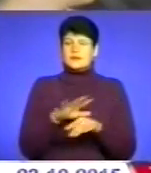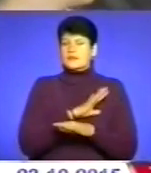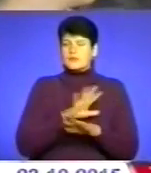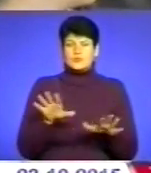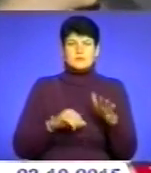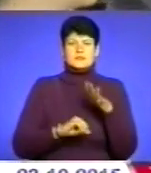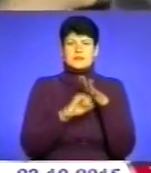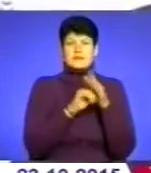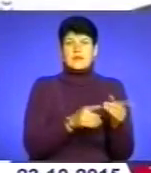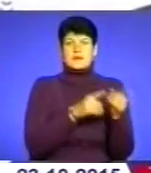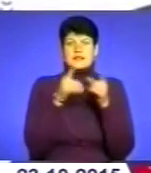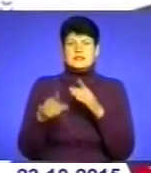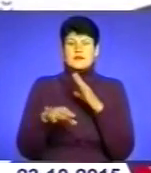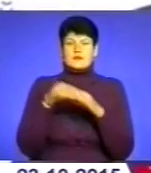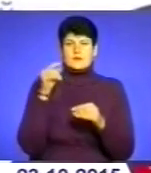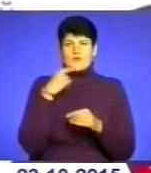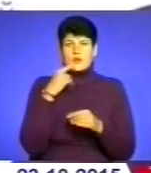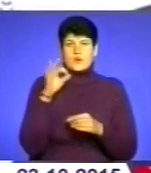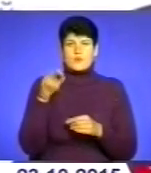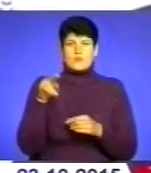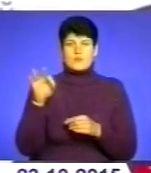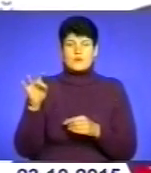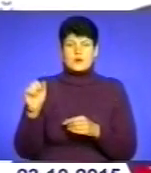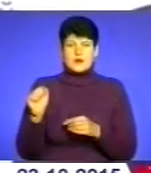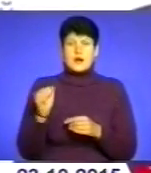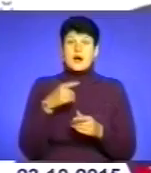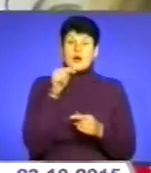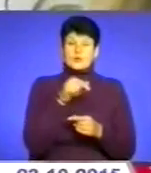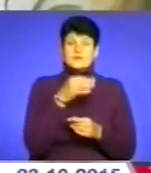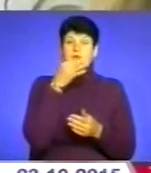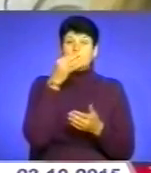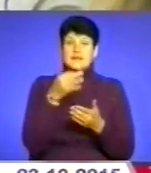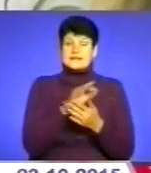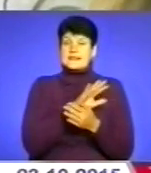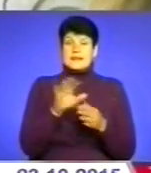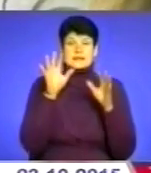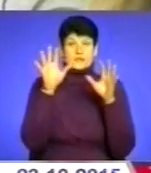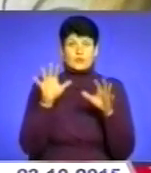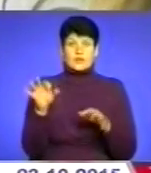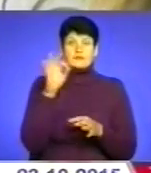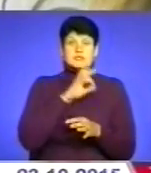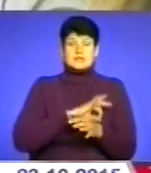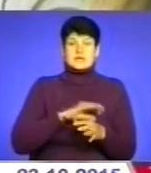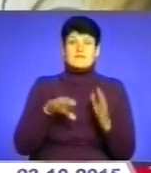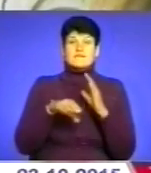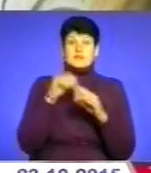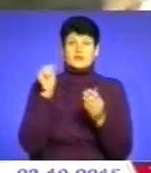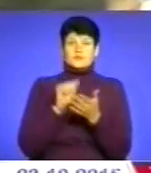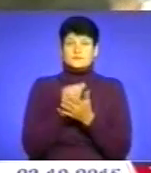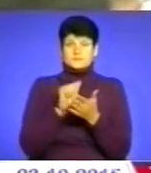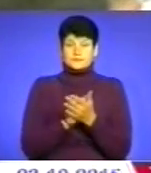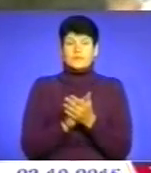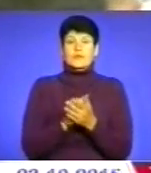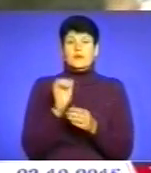для перенесення виборів, кажуть в опорі. А от відповідальним за незаконне використання виборчої документації загрожує